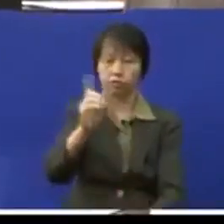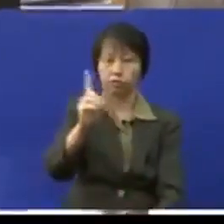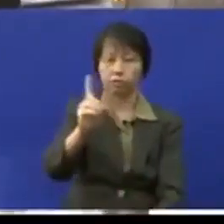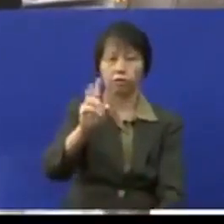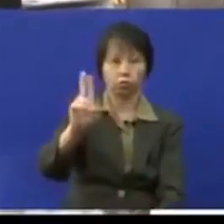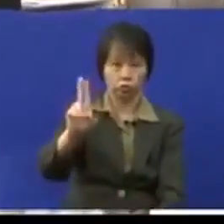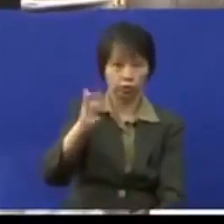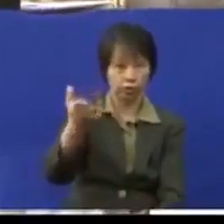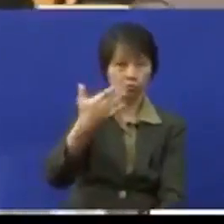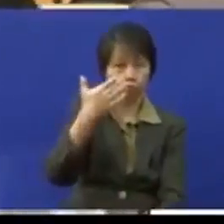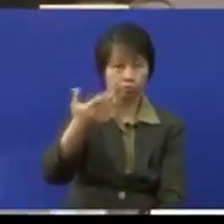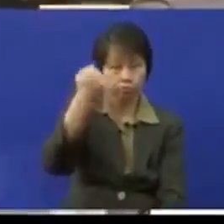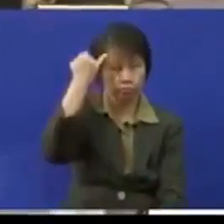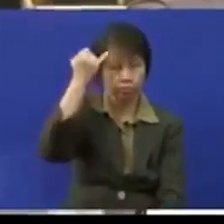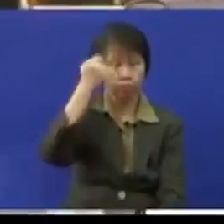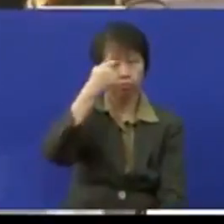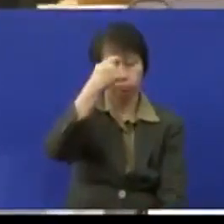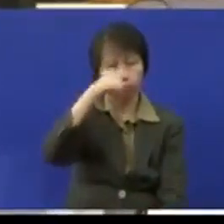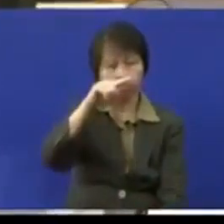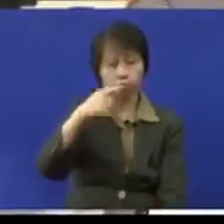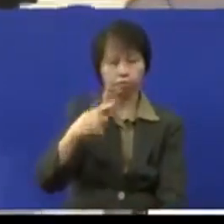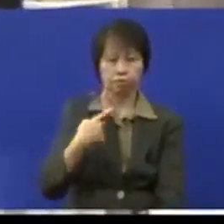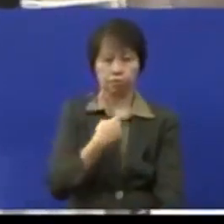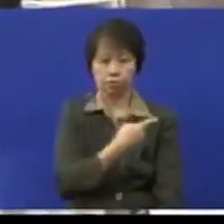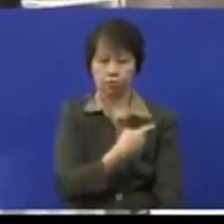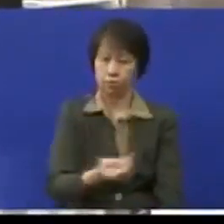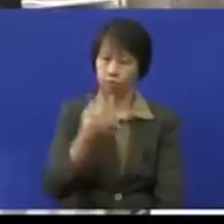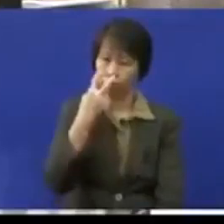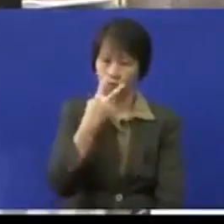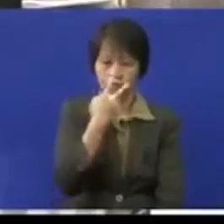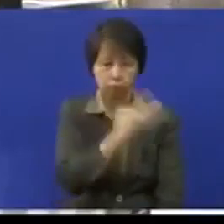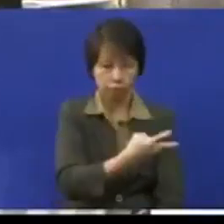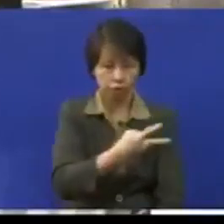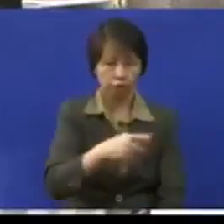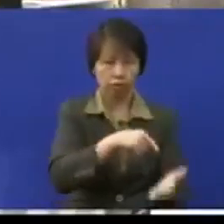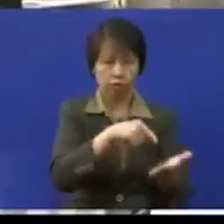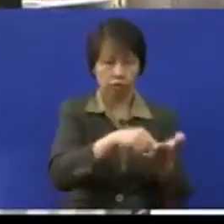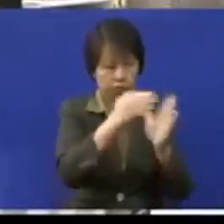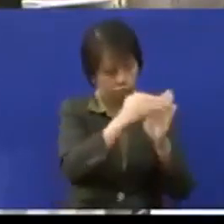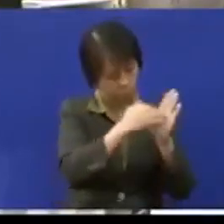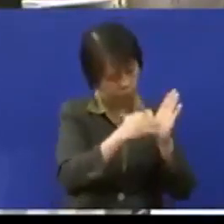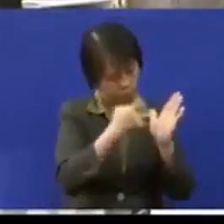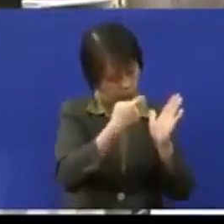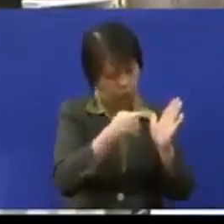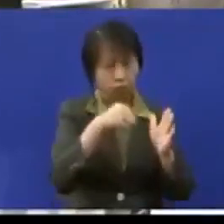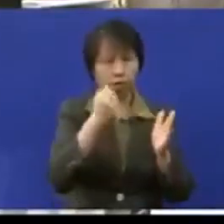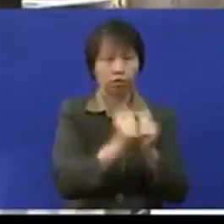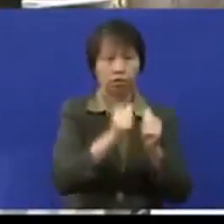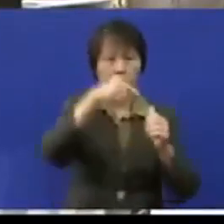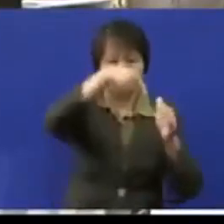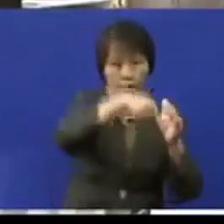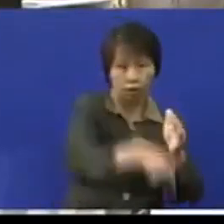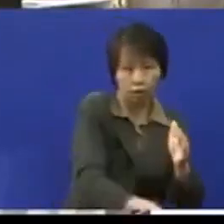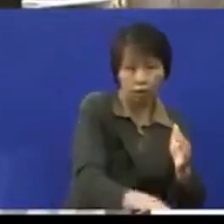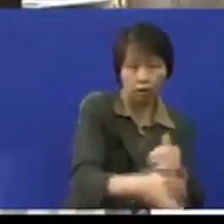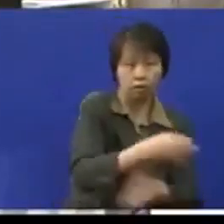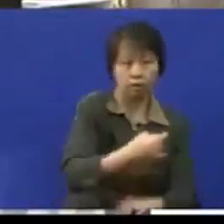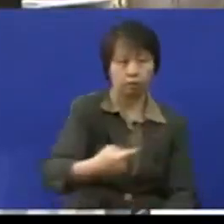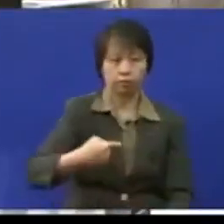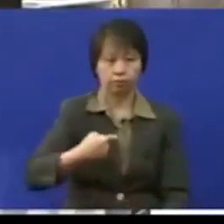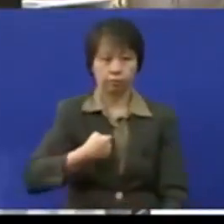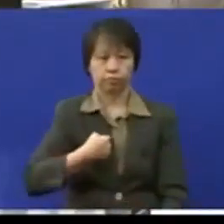Utama untuk kita melihat perkara ini dengan lebih mendalam lagi dan saya